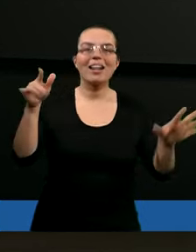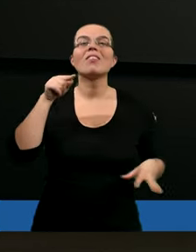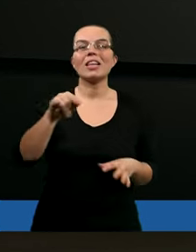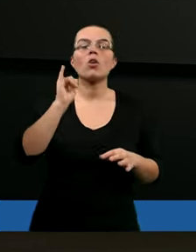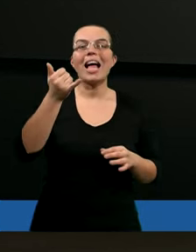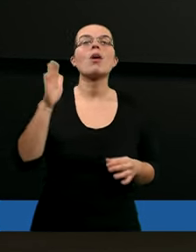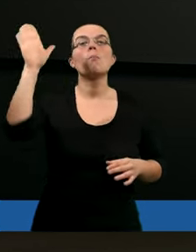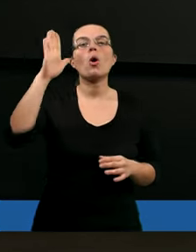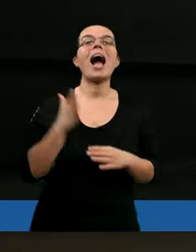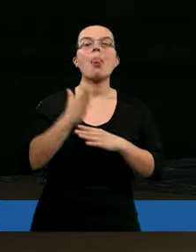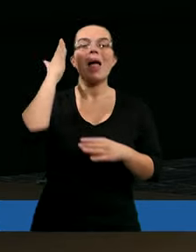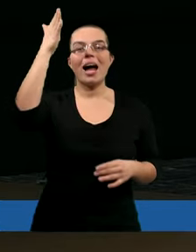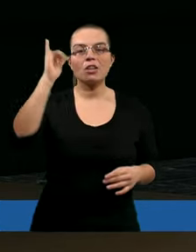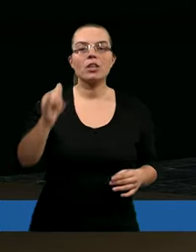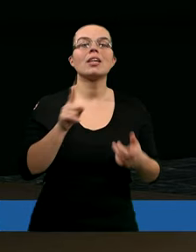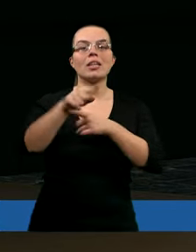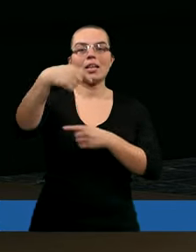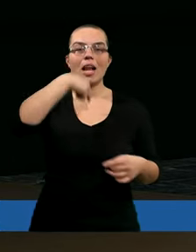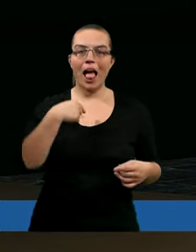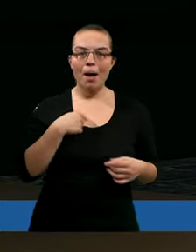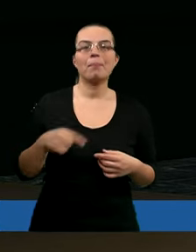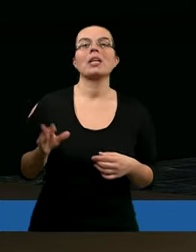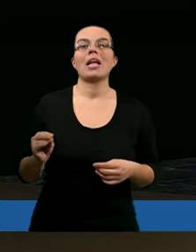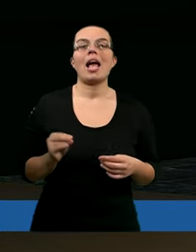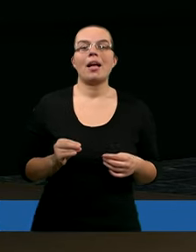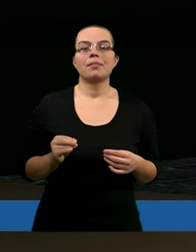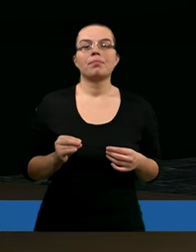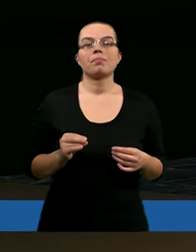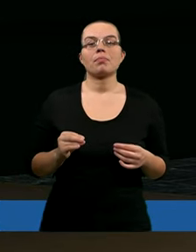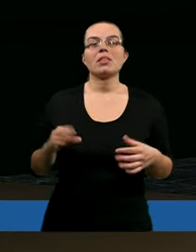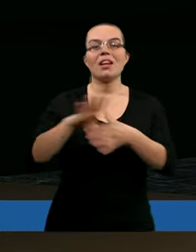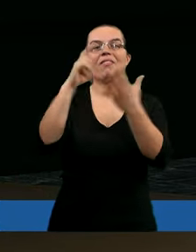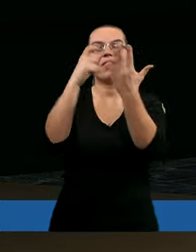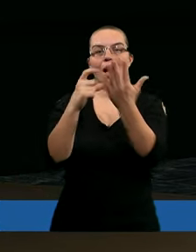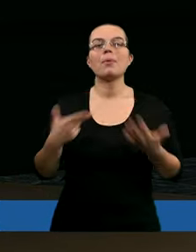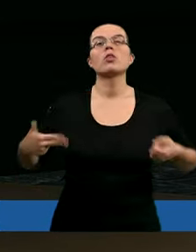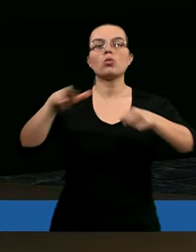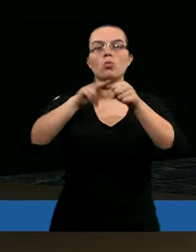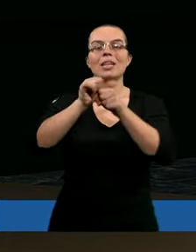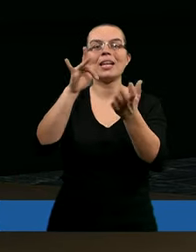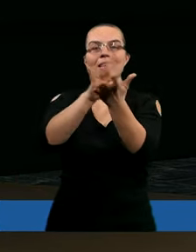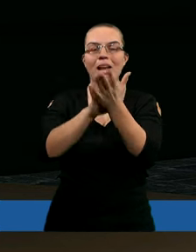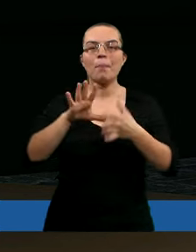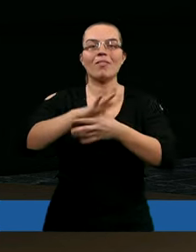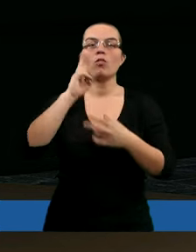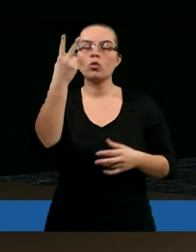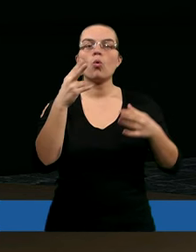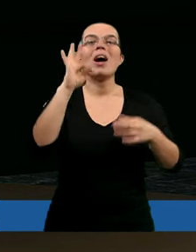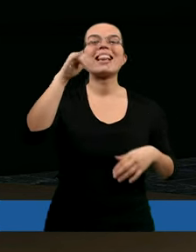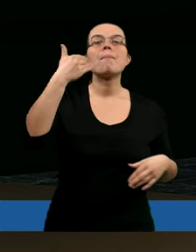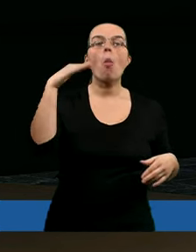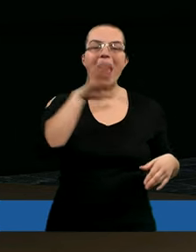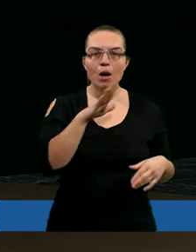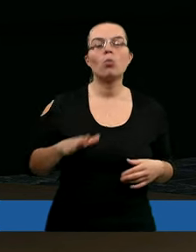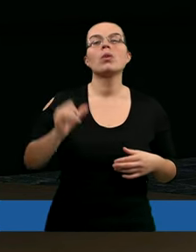tego Boga nadziei? Dla mnie w fragmencie, który jest zapisany w drugim liście do tematu